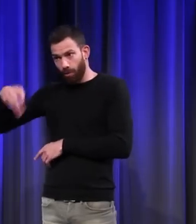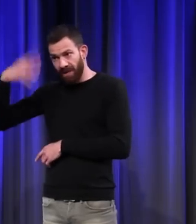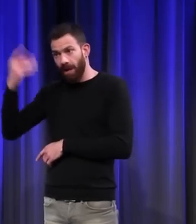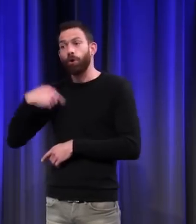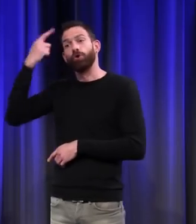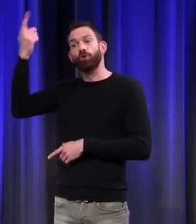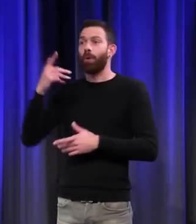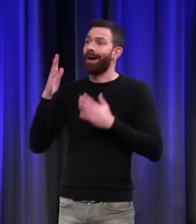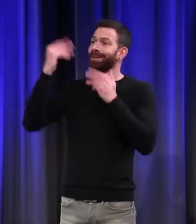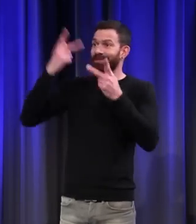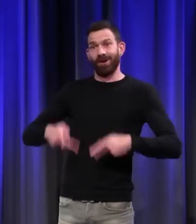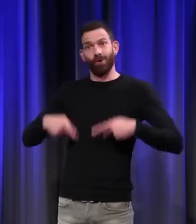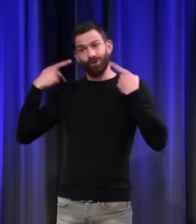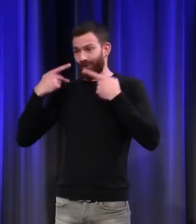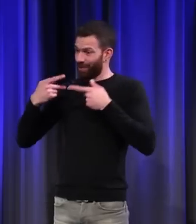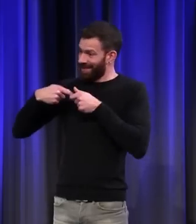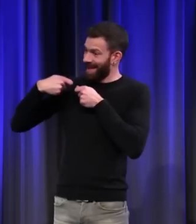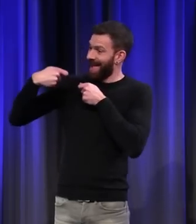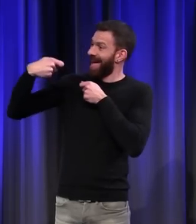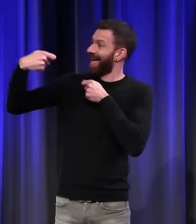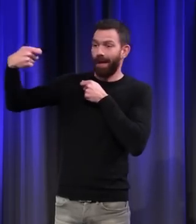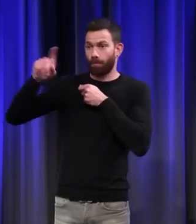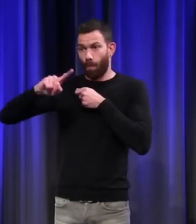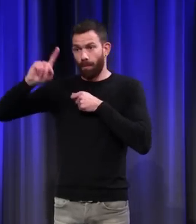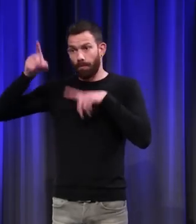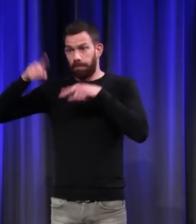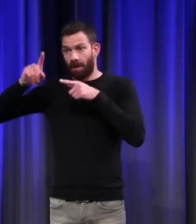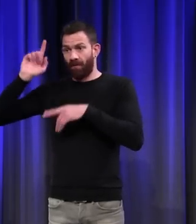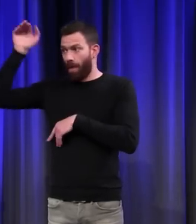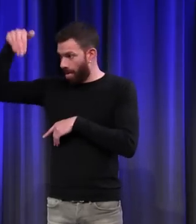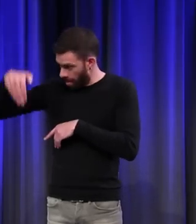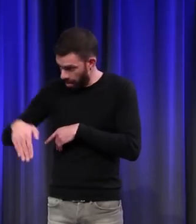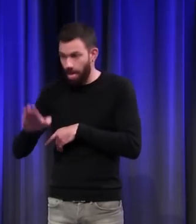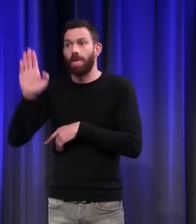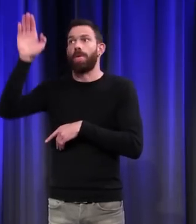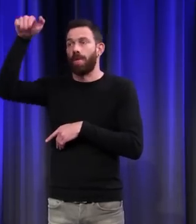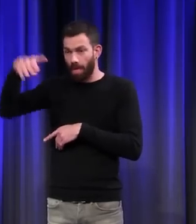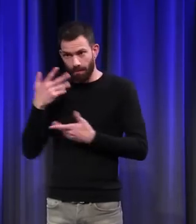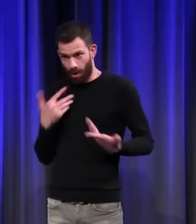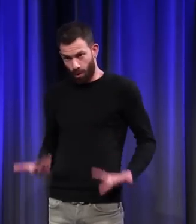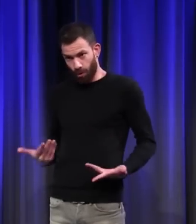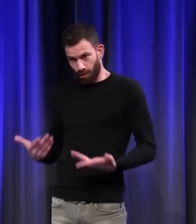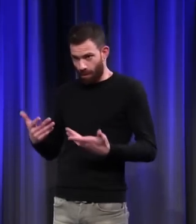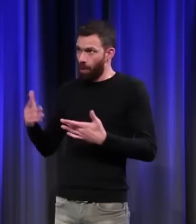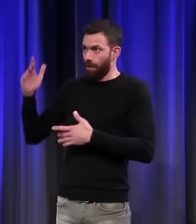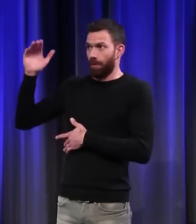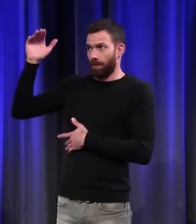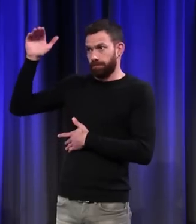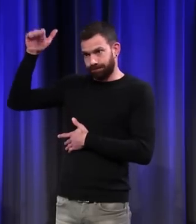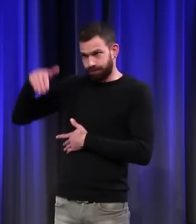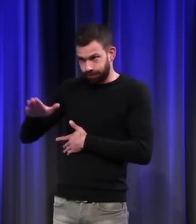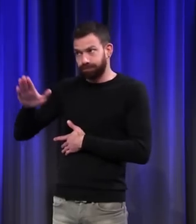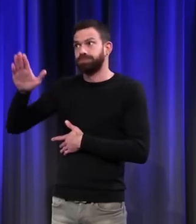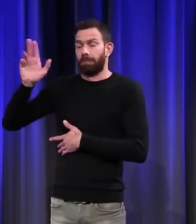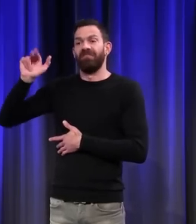monter, non. Ça monte et ça descend, comme ça. Nous sommes dans une phase ascendante en ce moment, mais ça va redescendre à un moment. Donc,